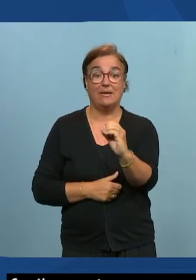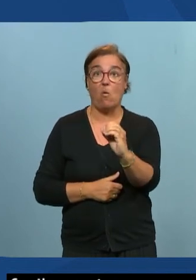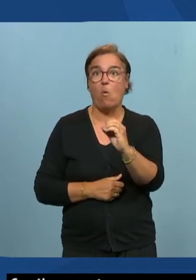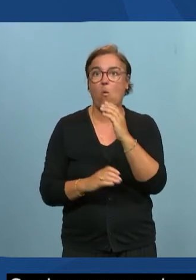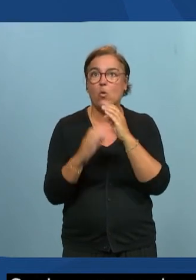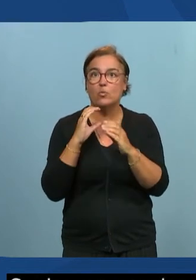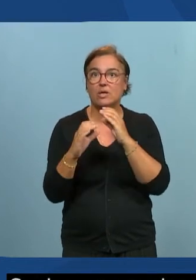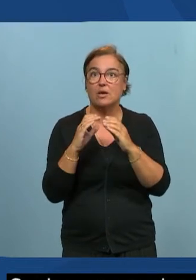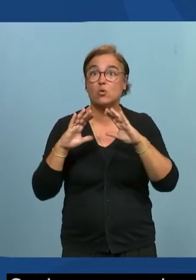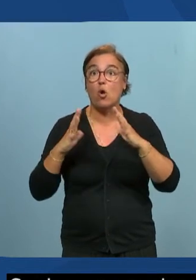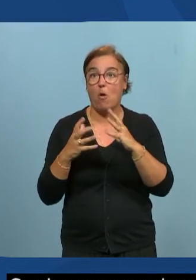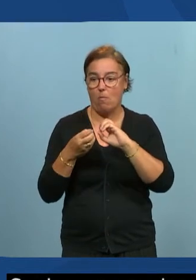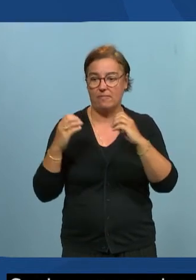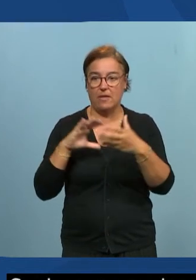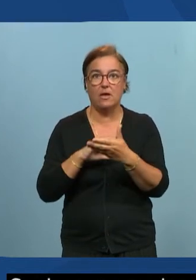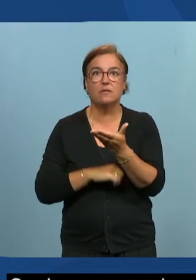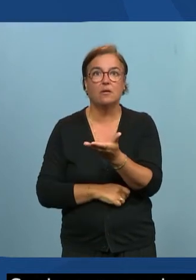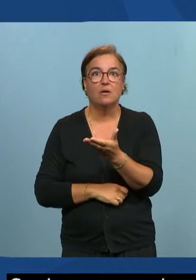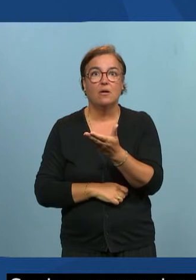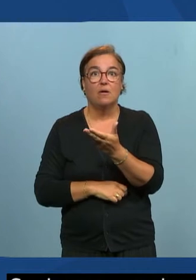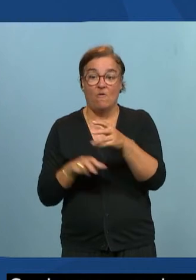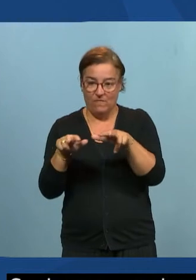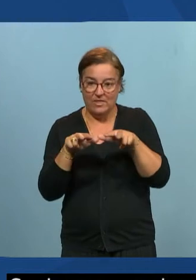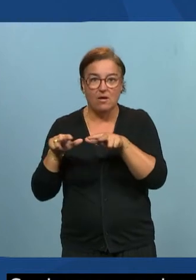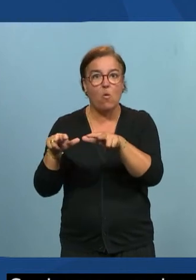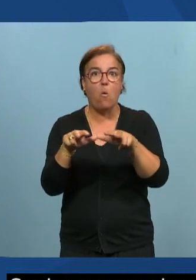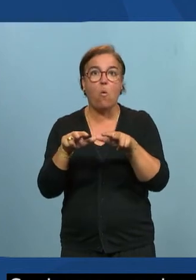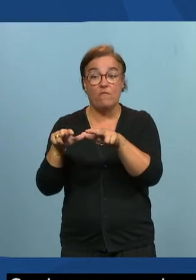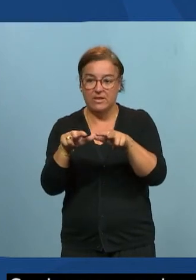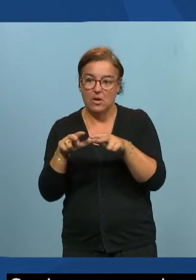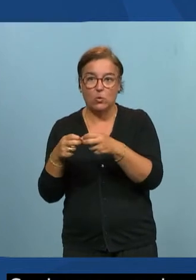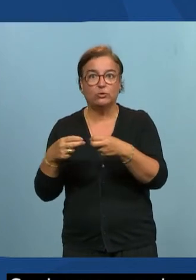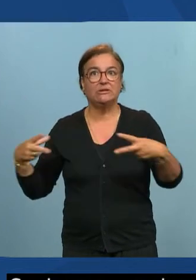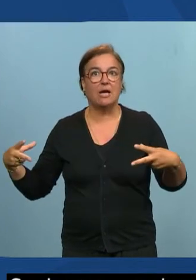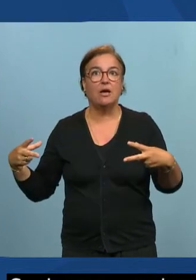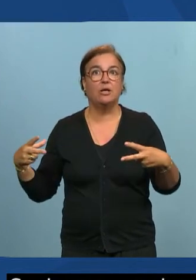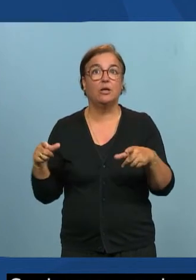internet par vidéo et les vidéos sont sous-titrés les podcasts